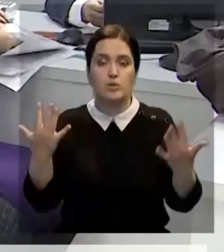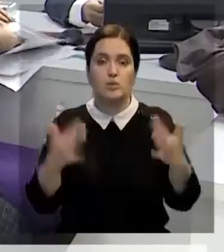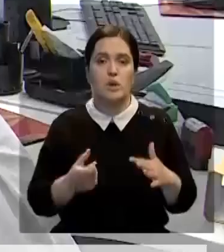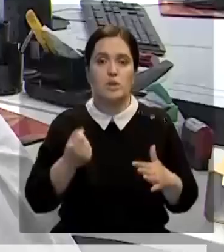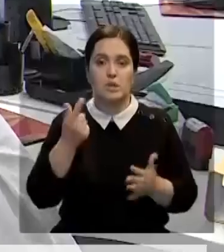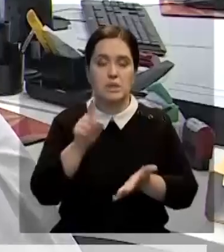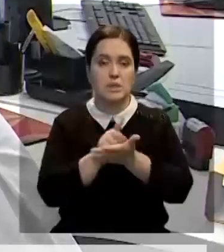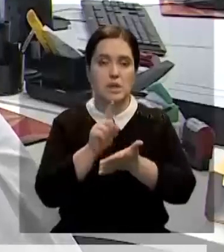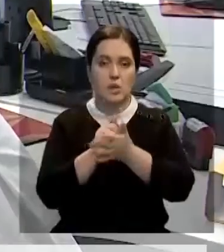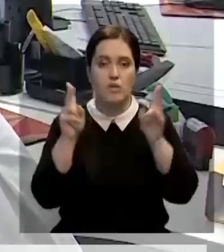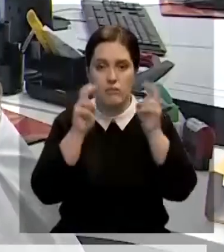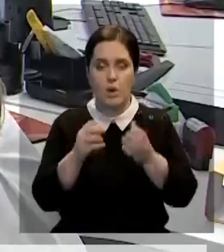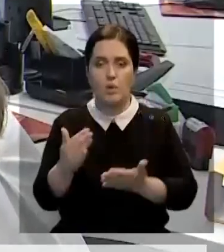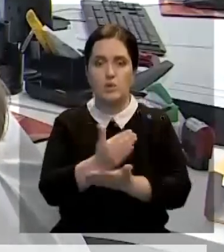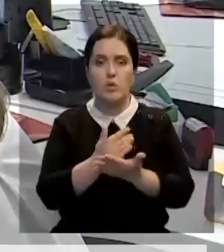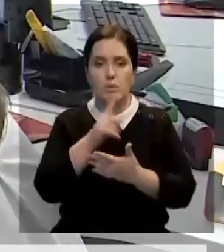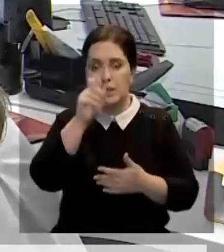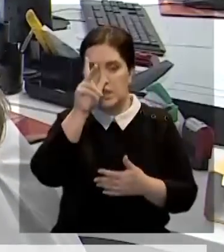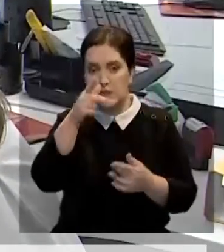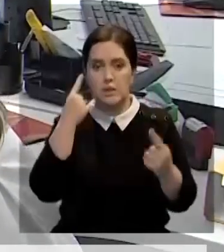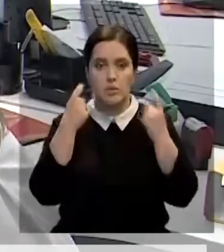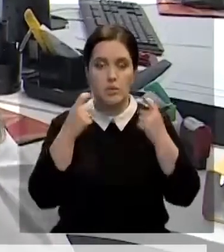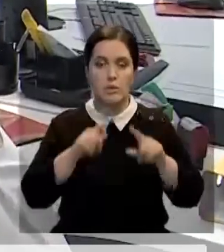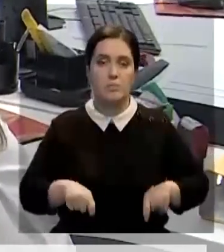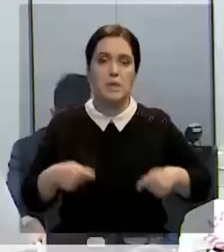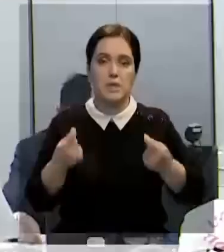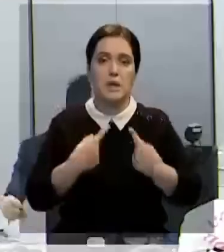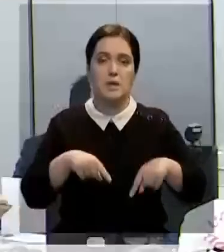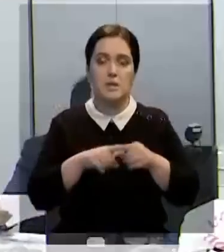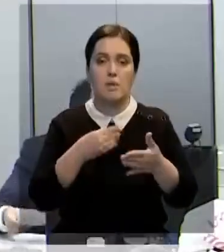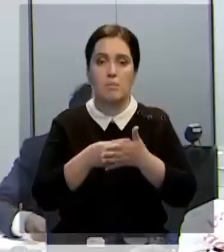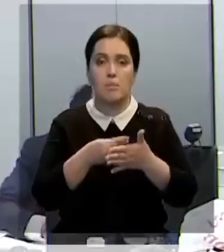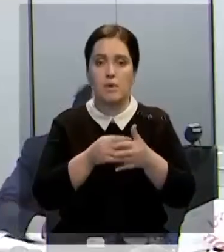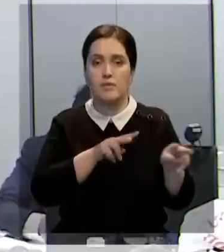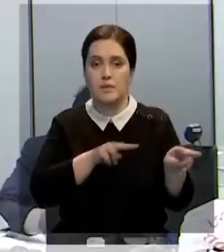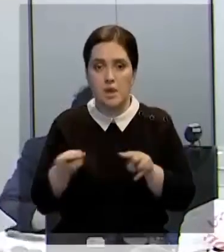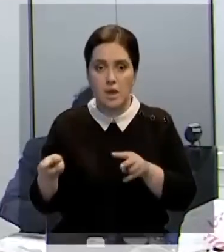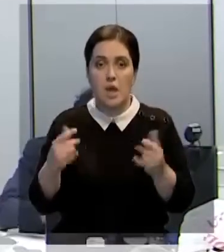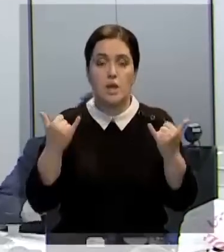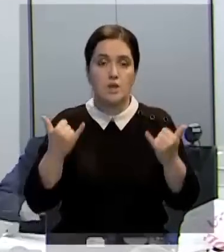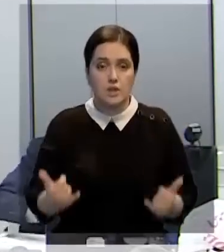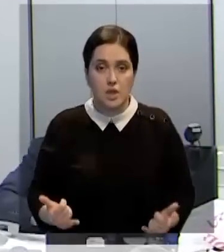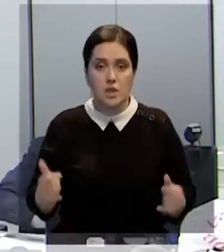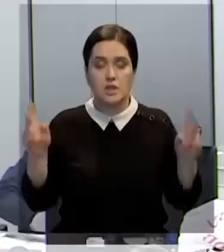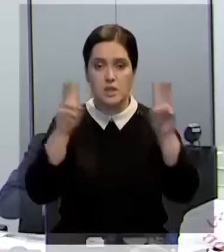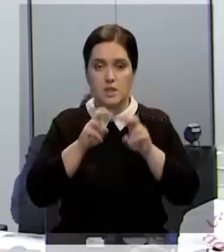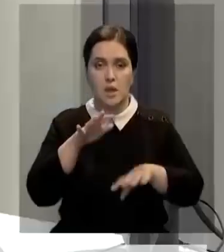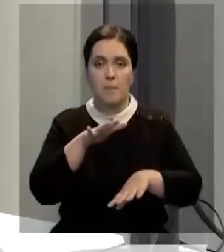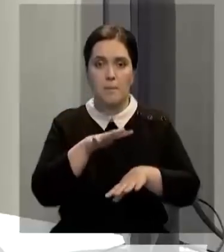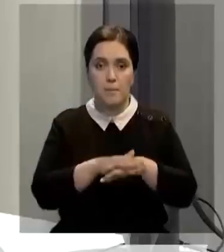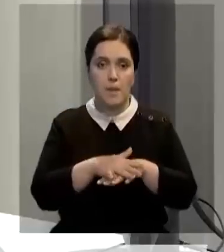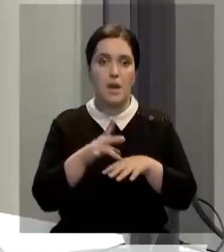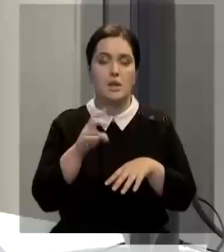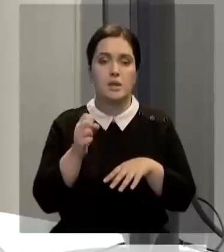Специалисты уже провели несколько налоговых проверок, собранную за три года информацию передали в агентство по финмониторингу. Помимо этого, сейчас